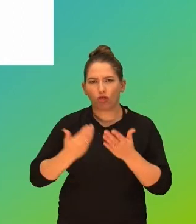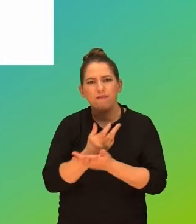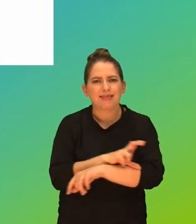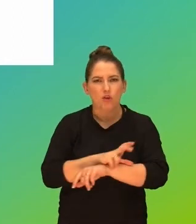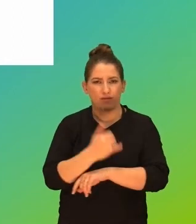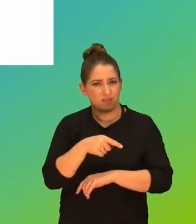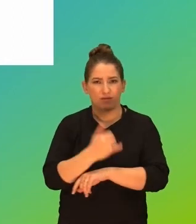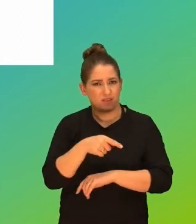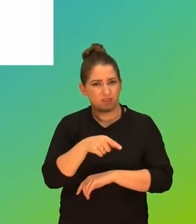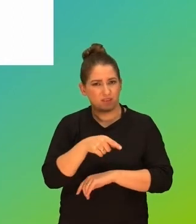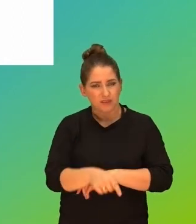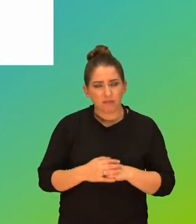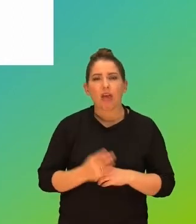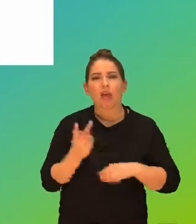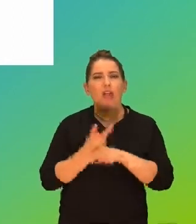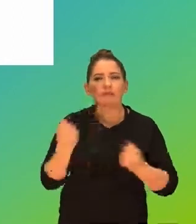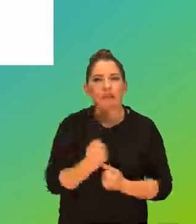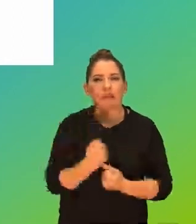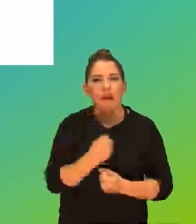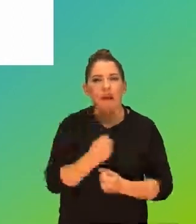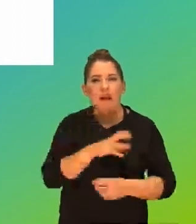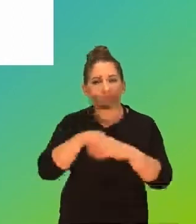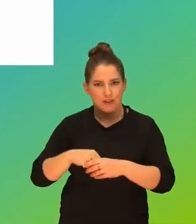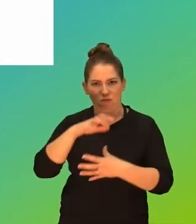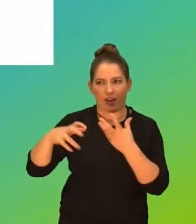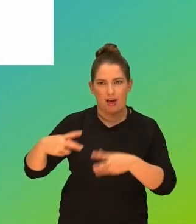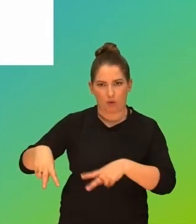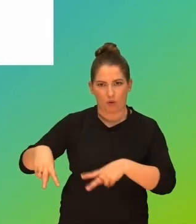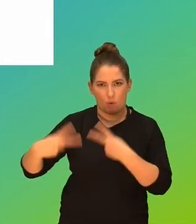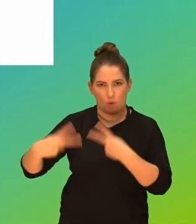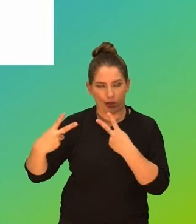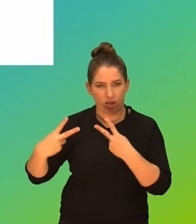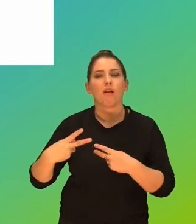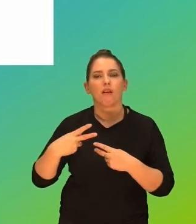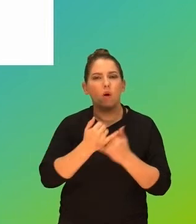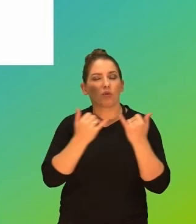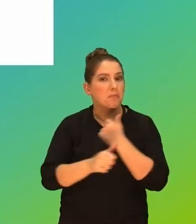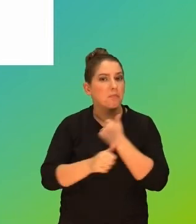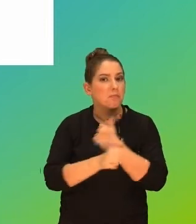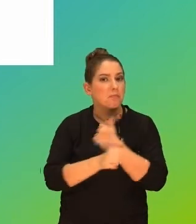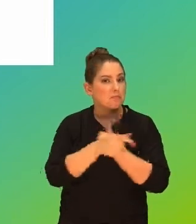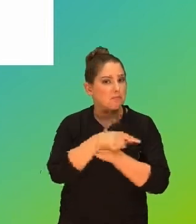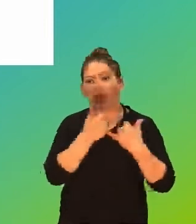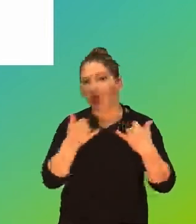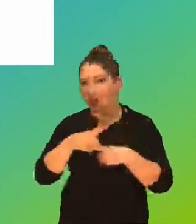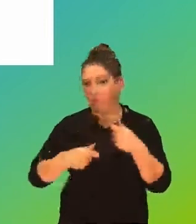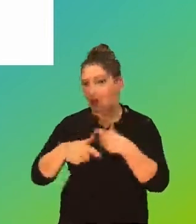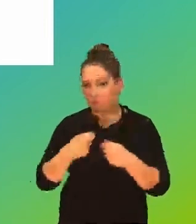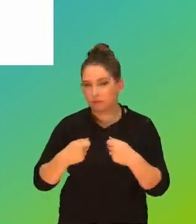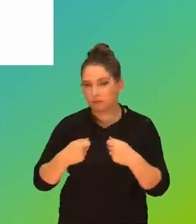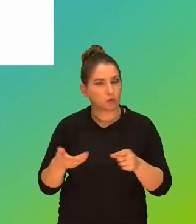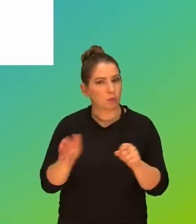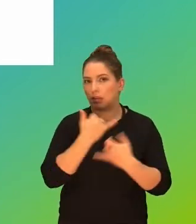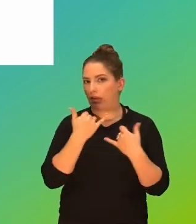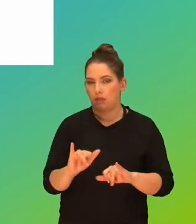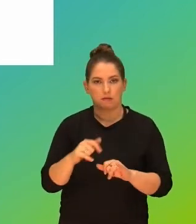technologii przez dziecko, nadmiernego zaangażowania w świat online, ponieważ różna przyczyna to jest różne rozwiązanie. Zupełnie